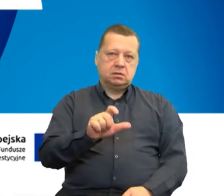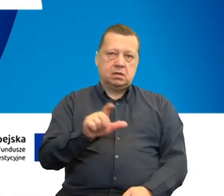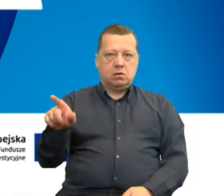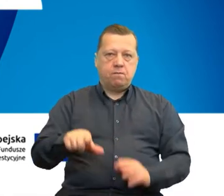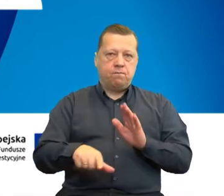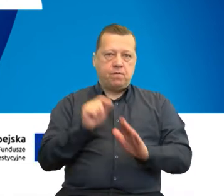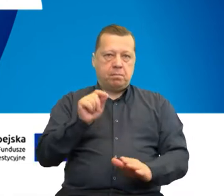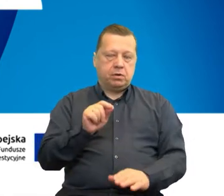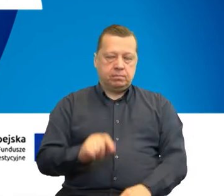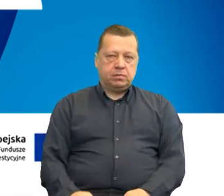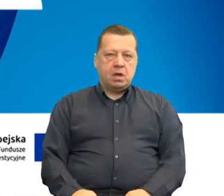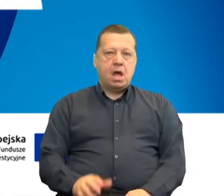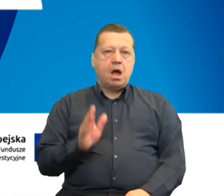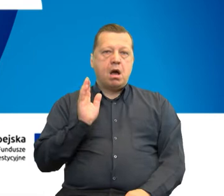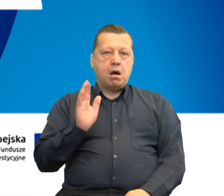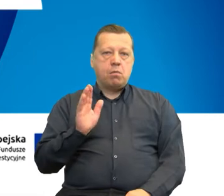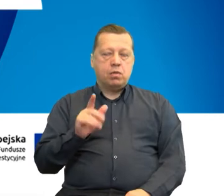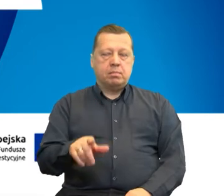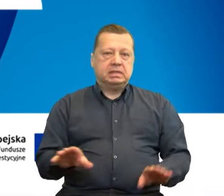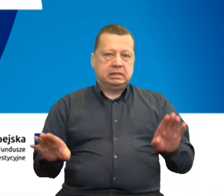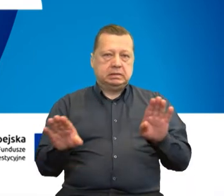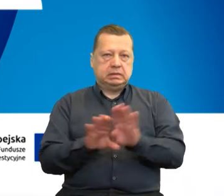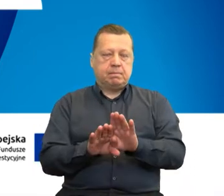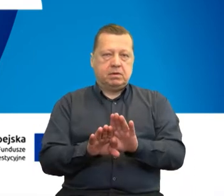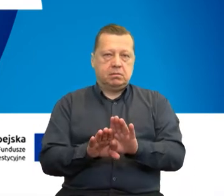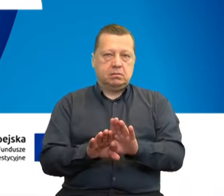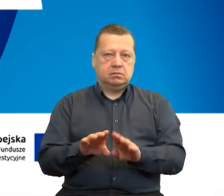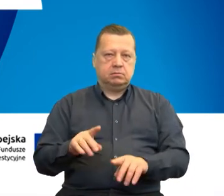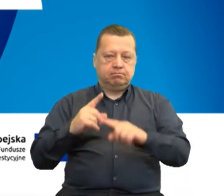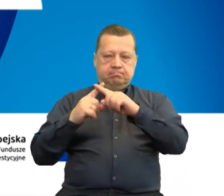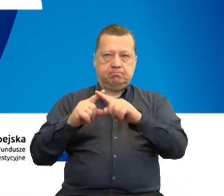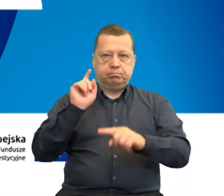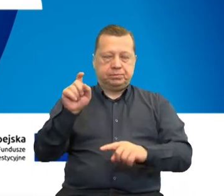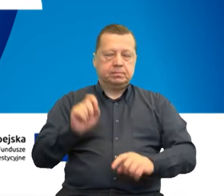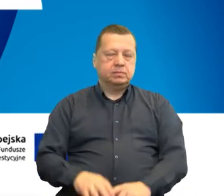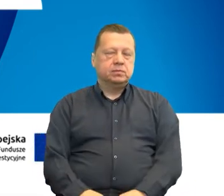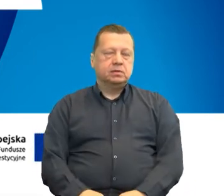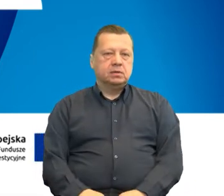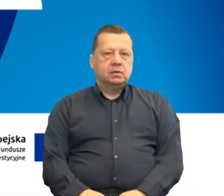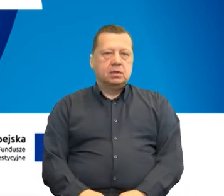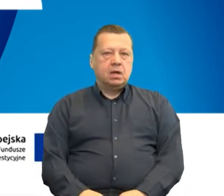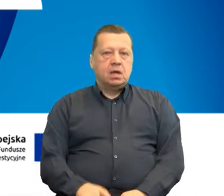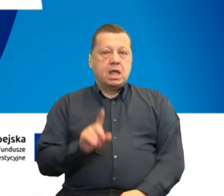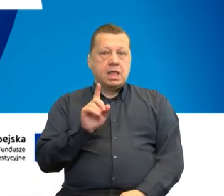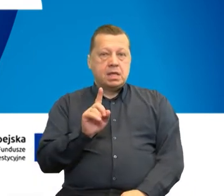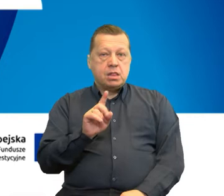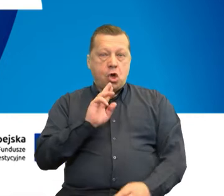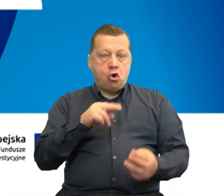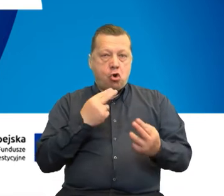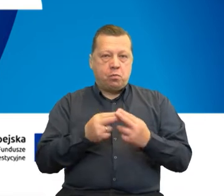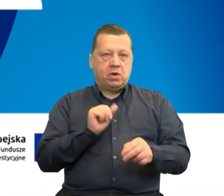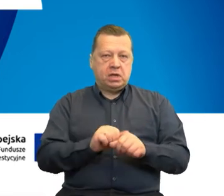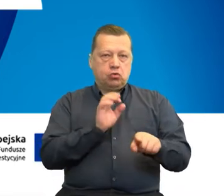Następnie prosimy o zamknięcie okna przeglądarki. Podkreślam, że tylko jedna odpowiedź jest